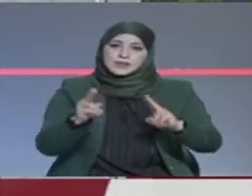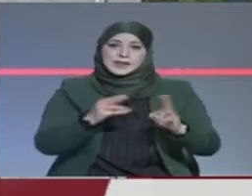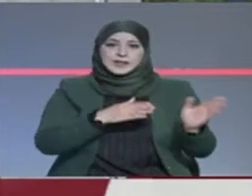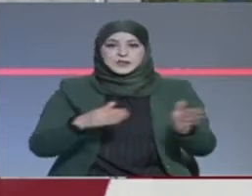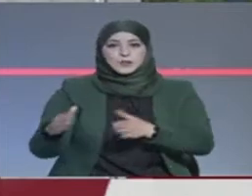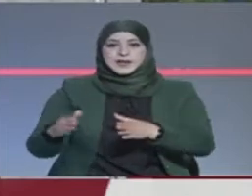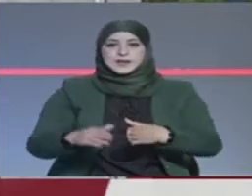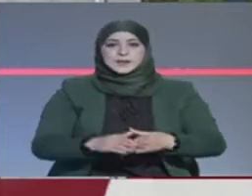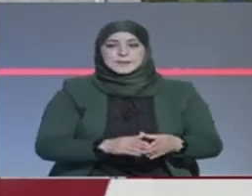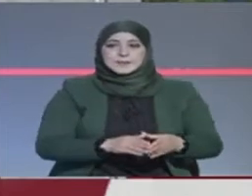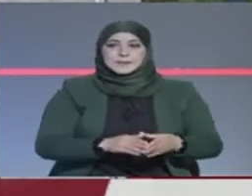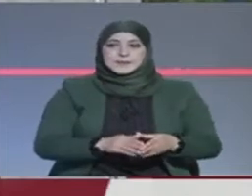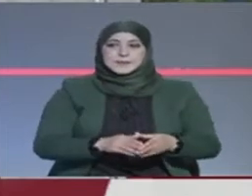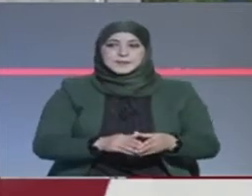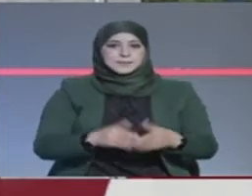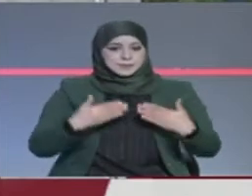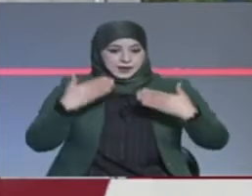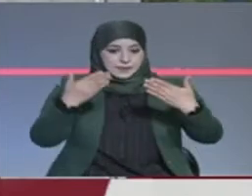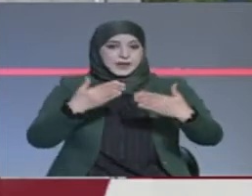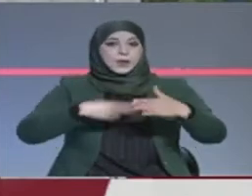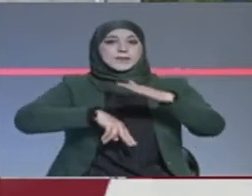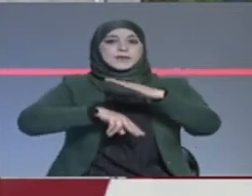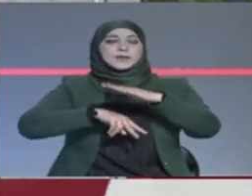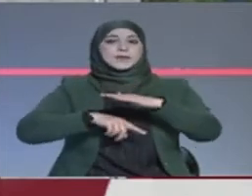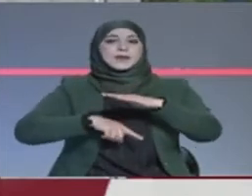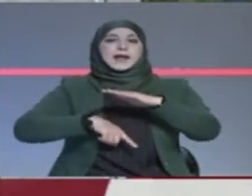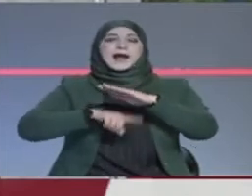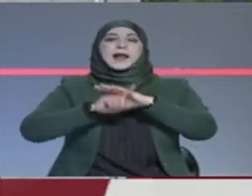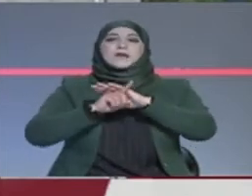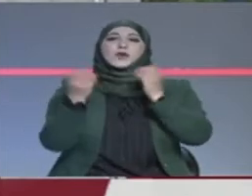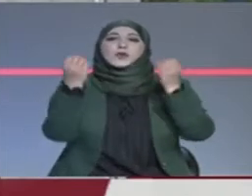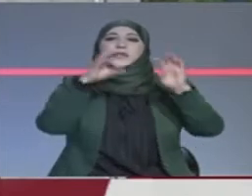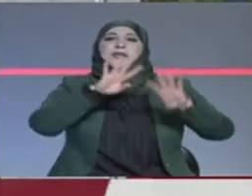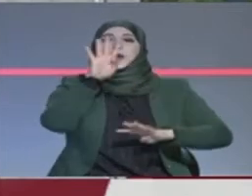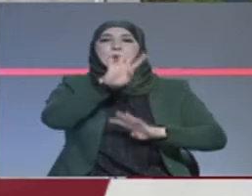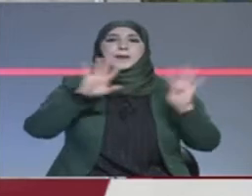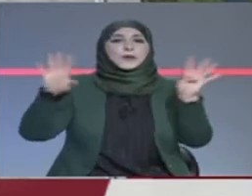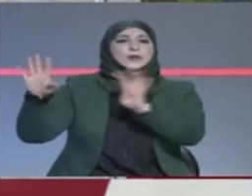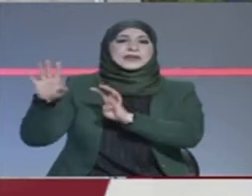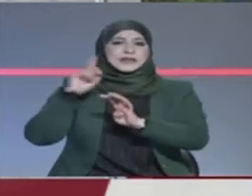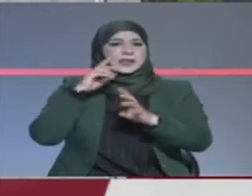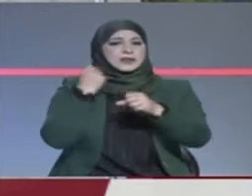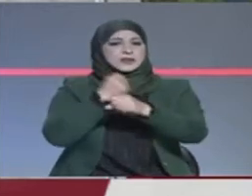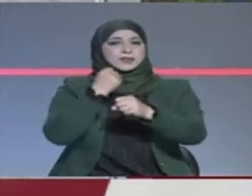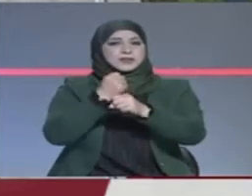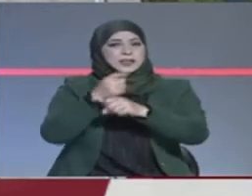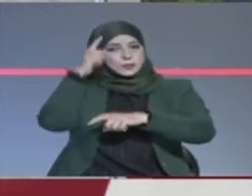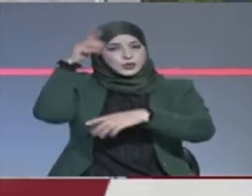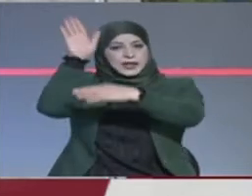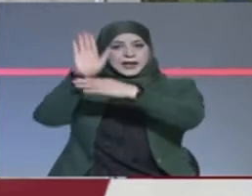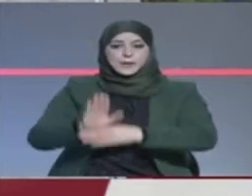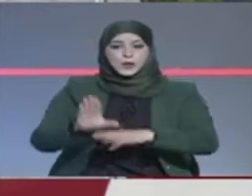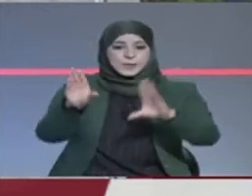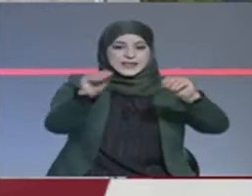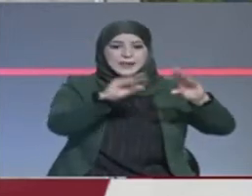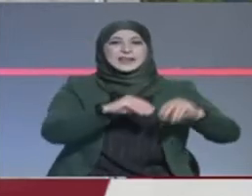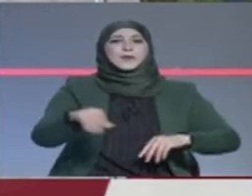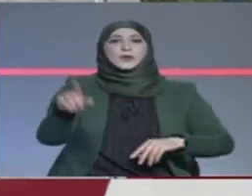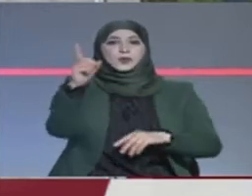نخدموا من تاوى من 1994 ومن قبل على حماية المناطق الرطبة على خاطرها